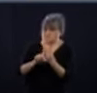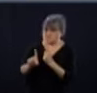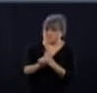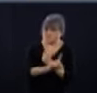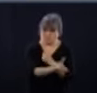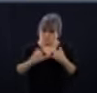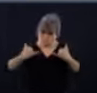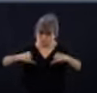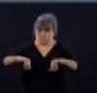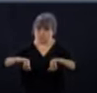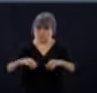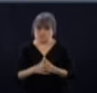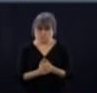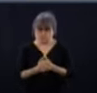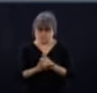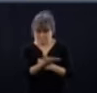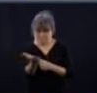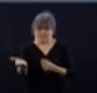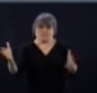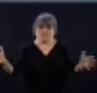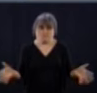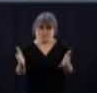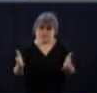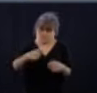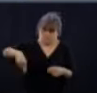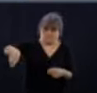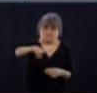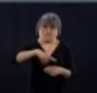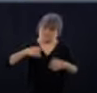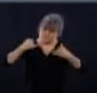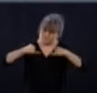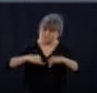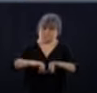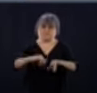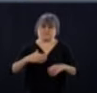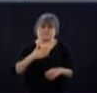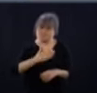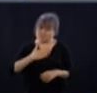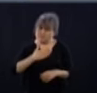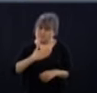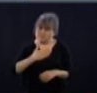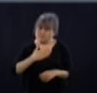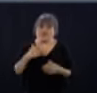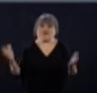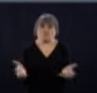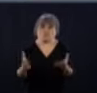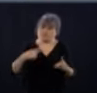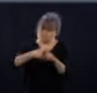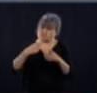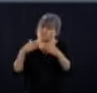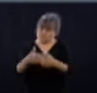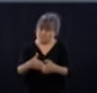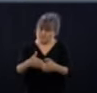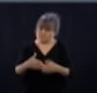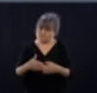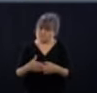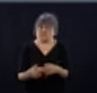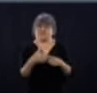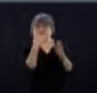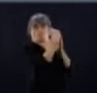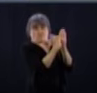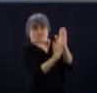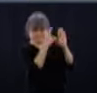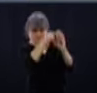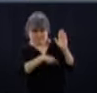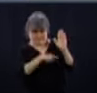Alors, je vous encourage à continuer, je vous demande à continuer de respecter les consignes de santé publique. On a été exemplaires depuis deux